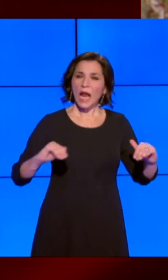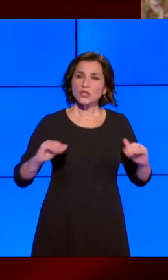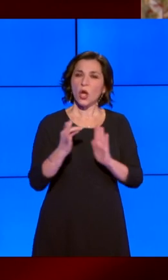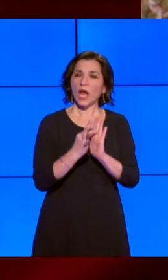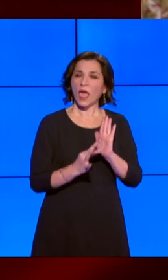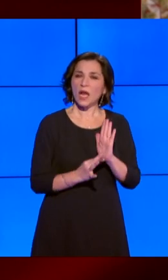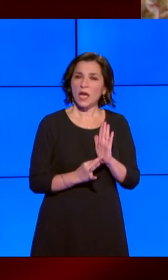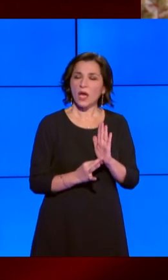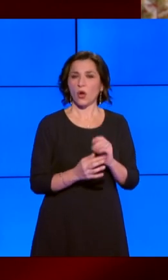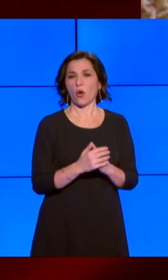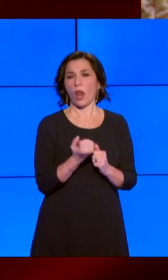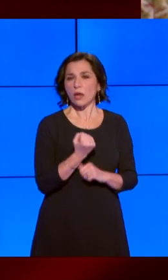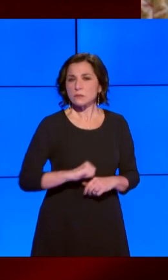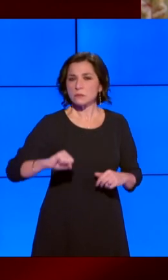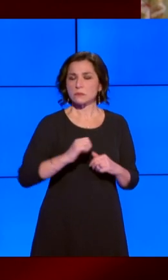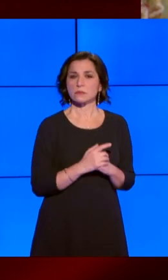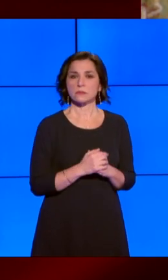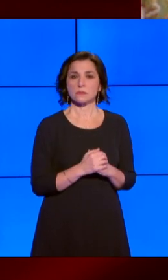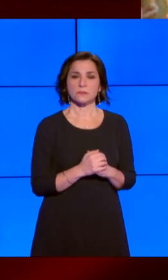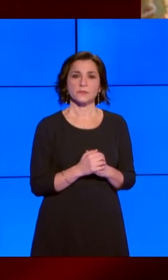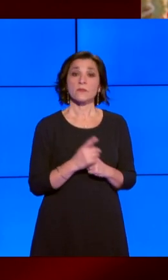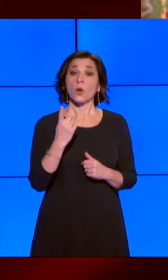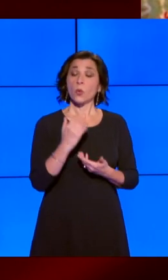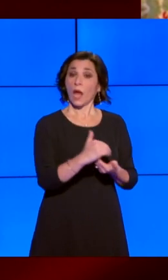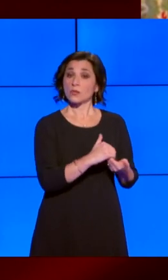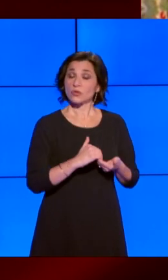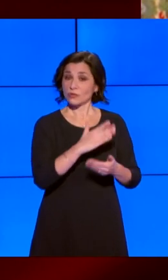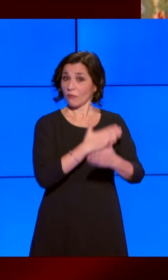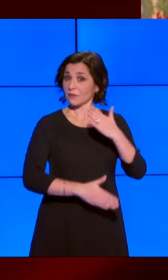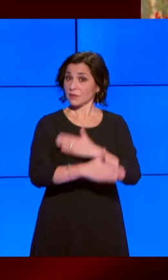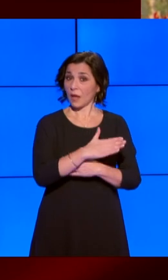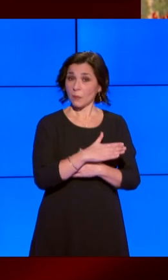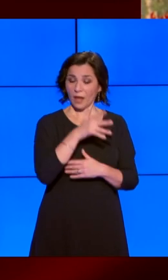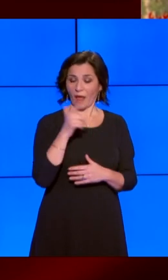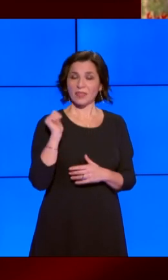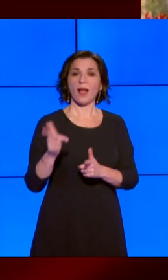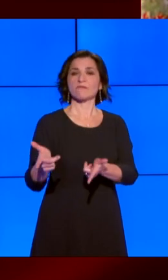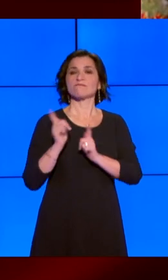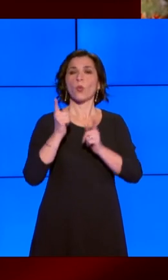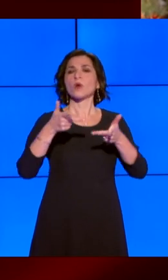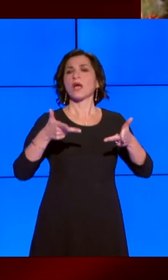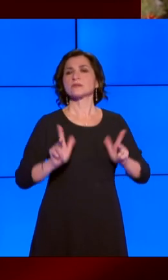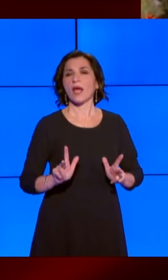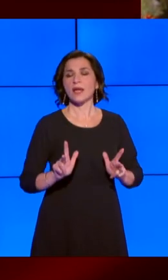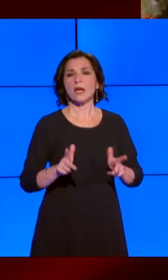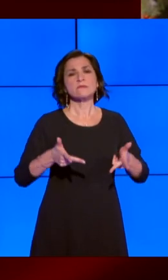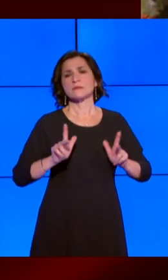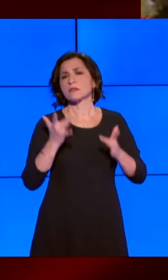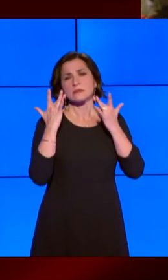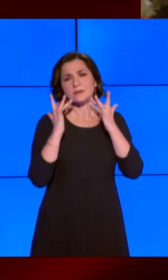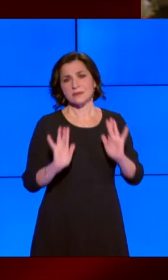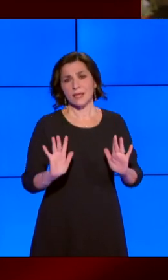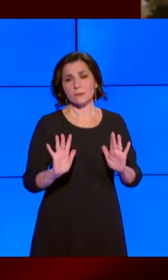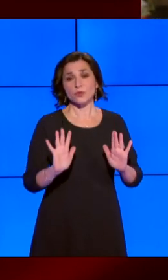Un'associazione di disabili mi ha donato per Natale una sedia molto semplice, ma che